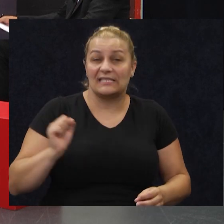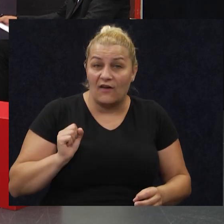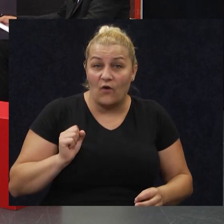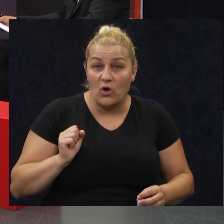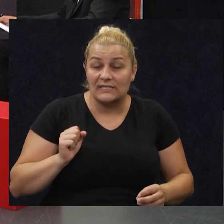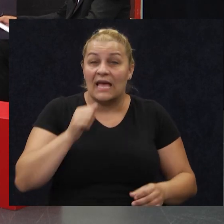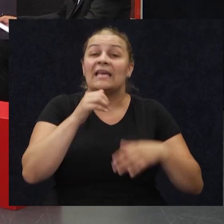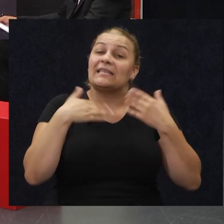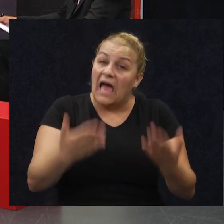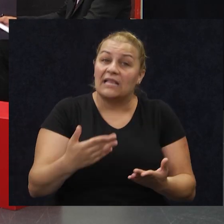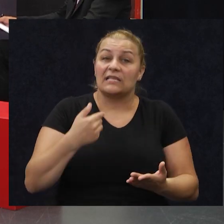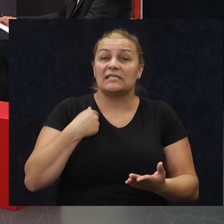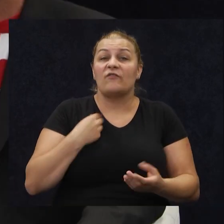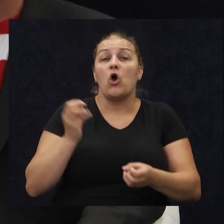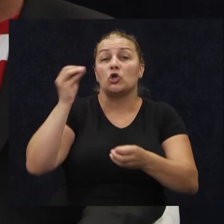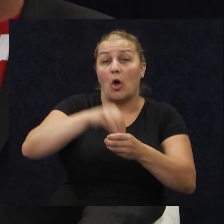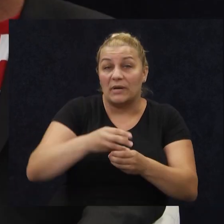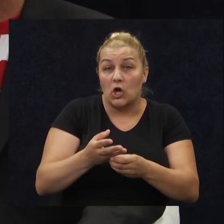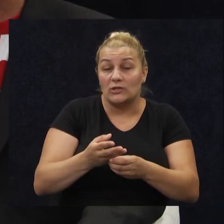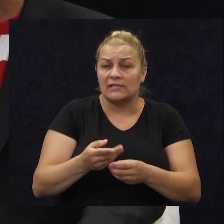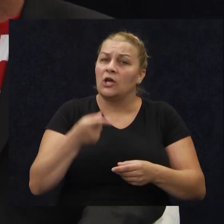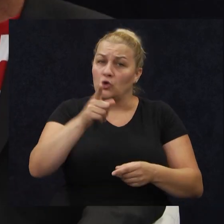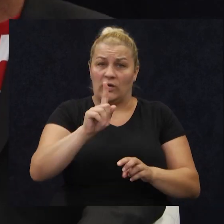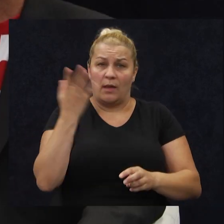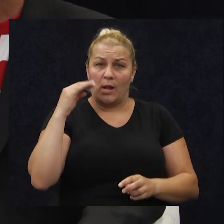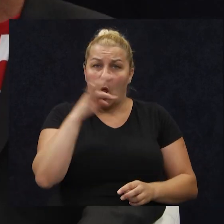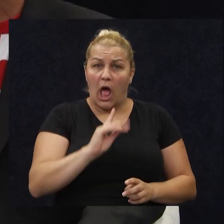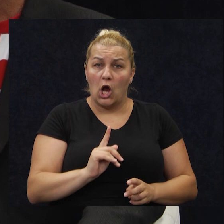i dati svoj obol. Nije to bilo, a dragice, lako?